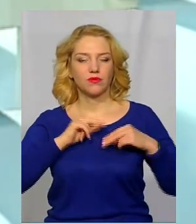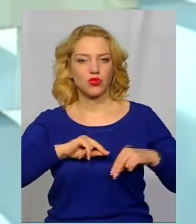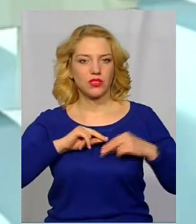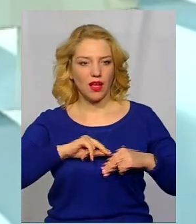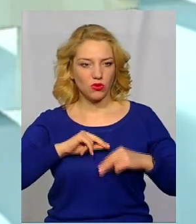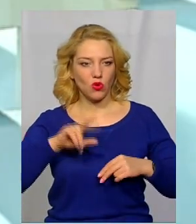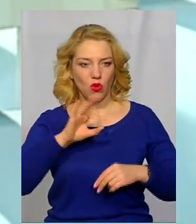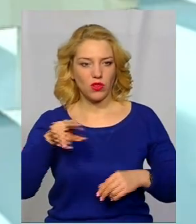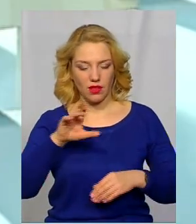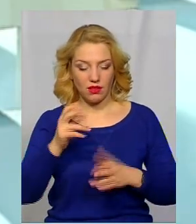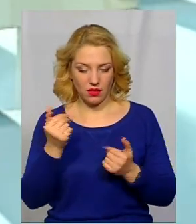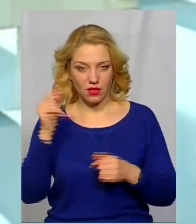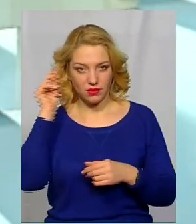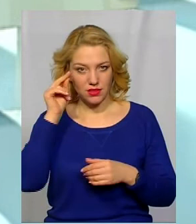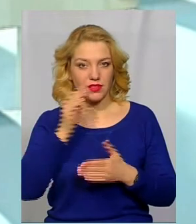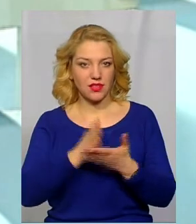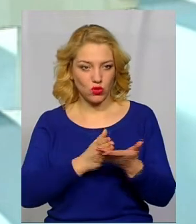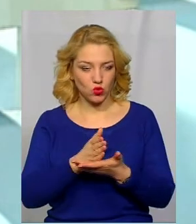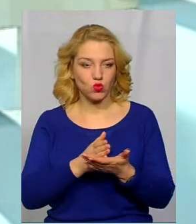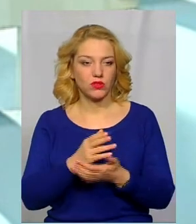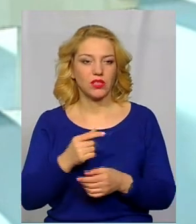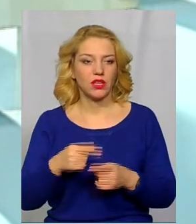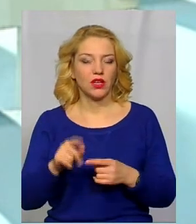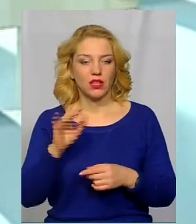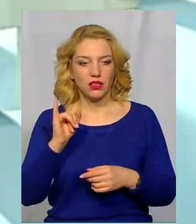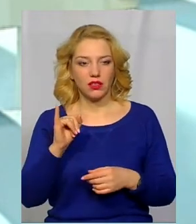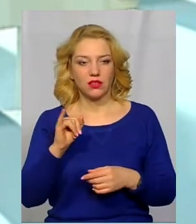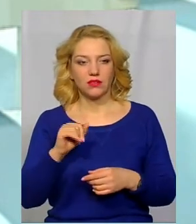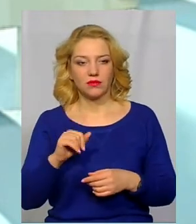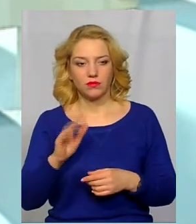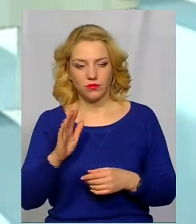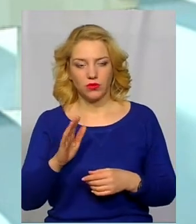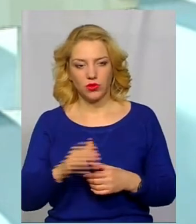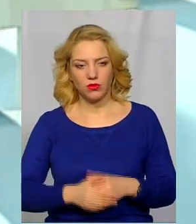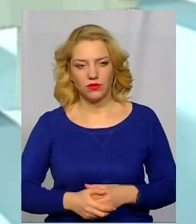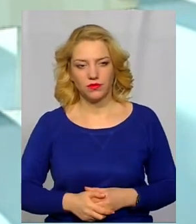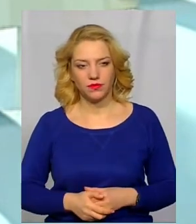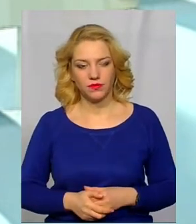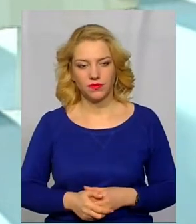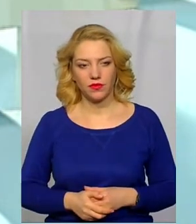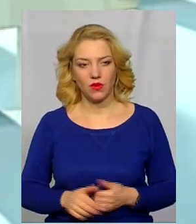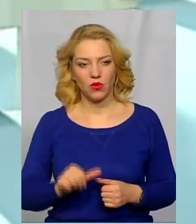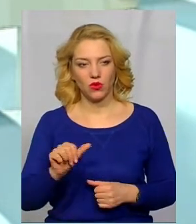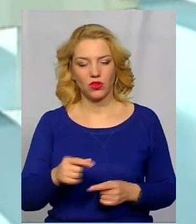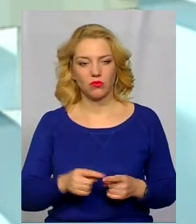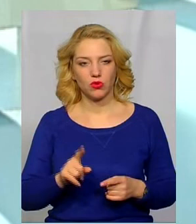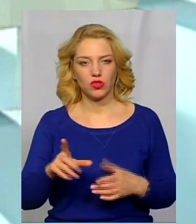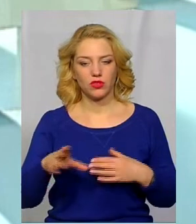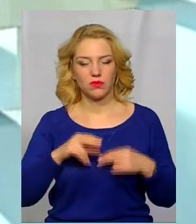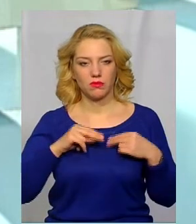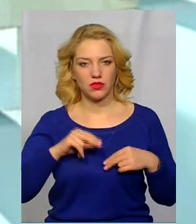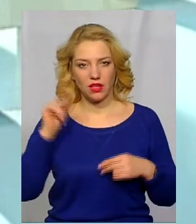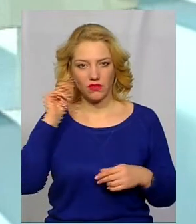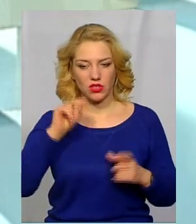і ми будемо популяризувати діяльність ОДА і ДАЛІ. І окрім того, що ми співпрацюємо з